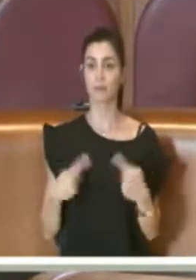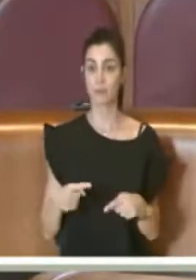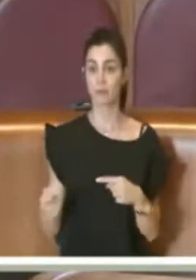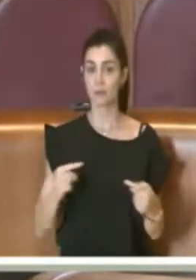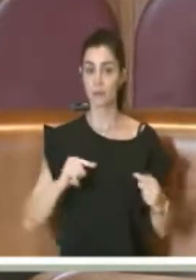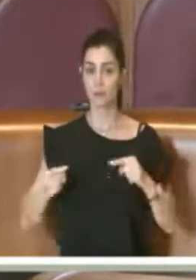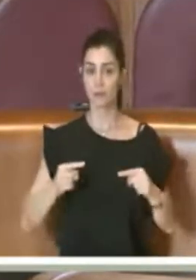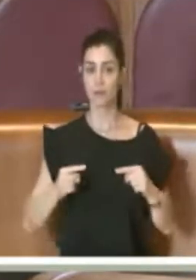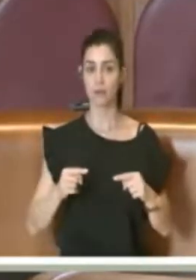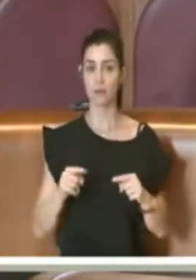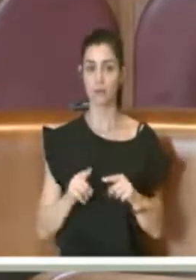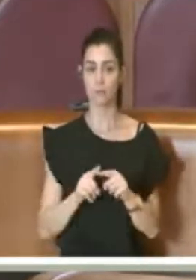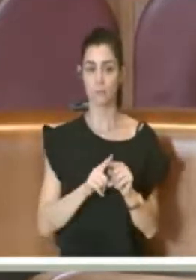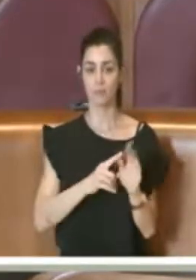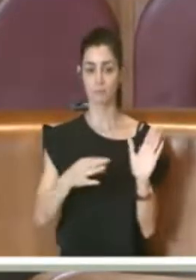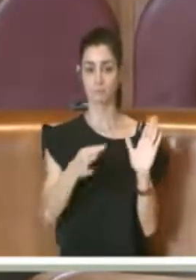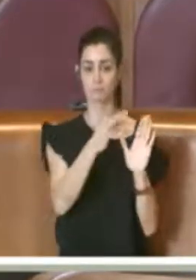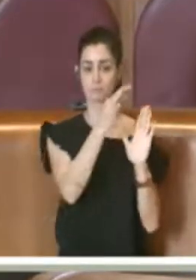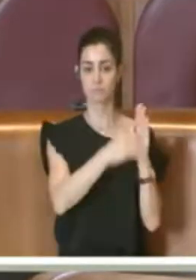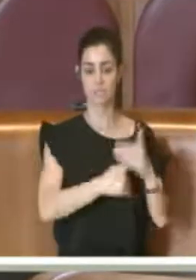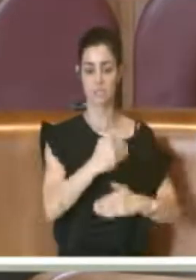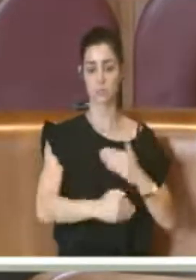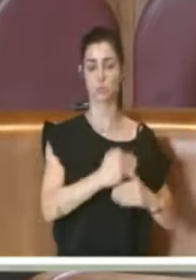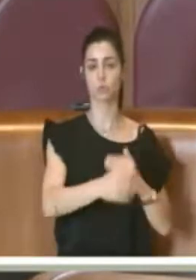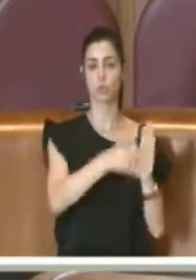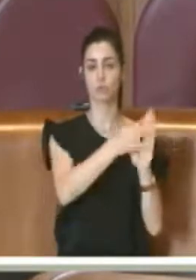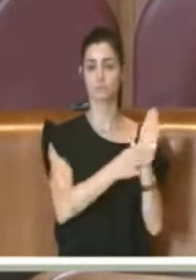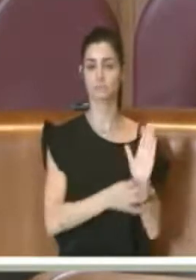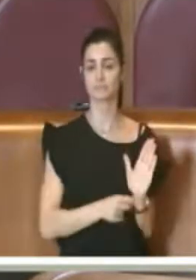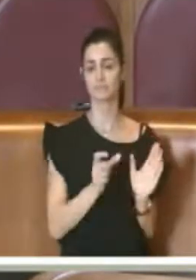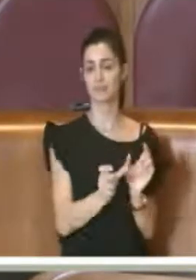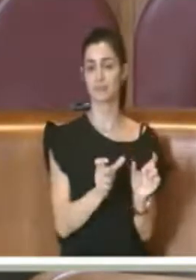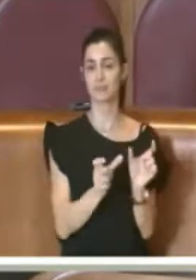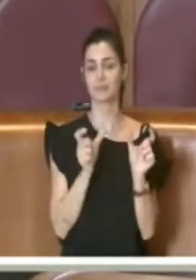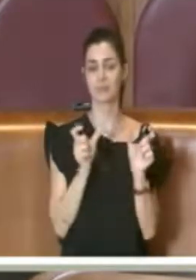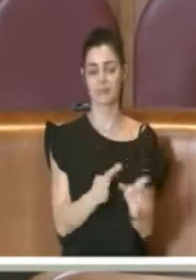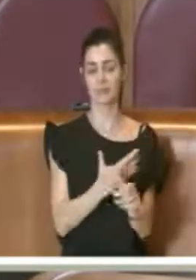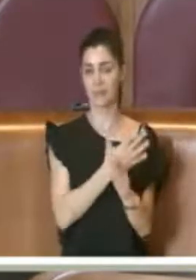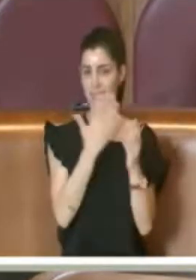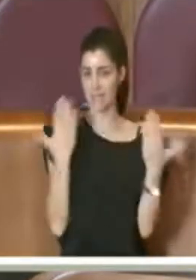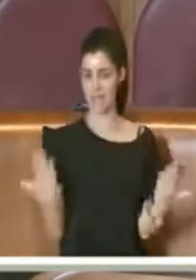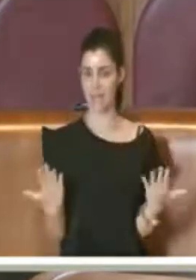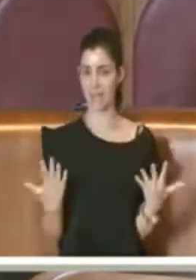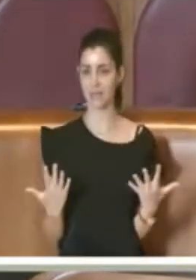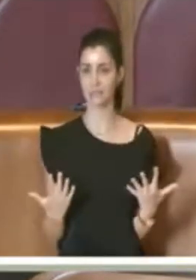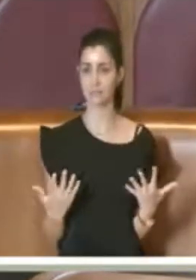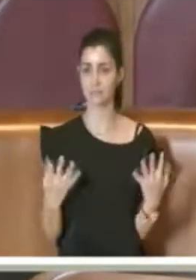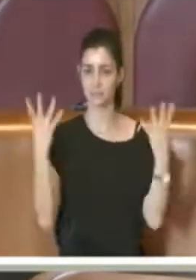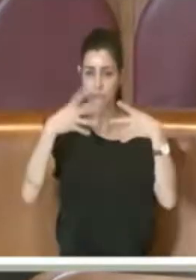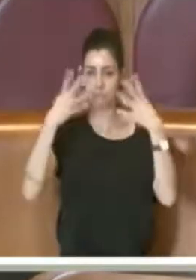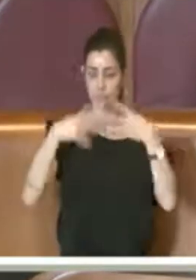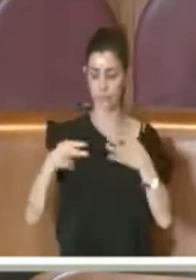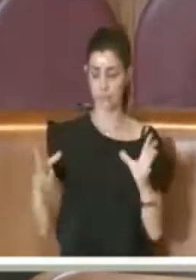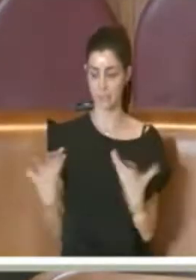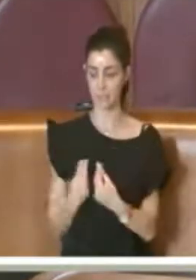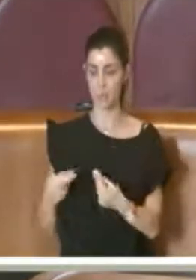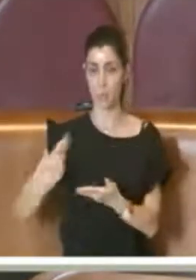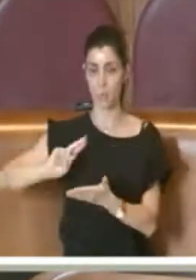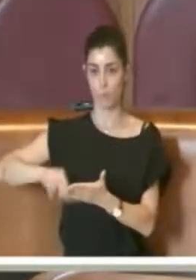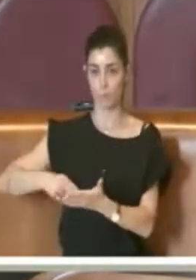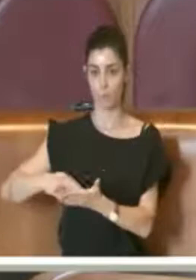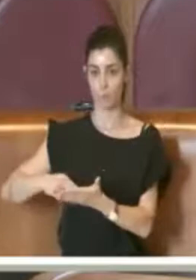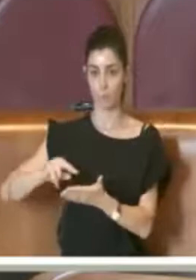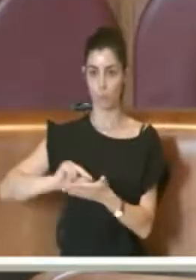'istruttoria proprio in termini propri, si ragionava con gli uffici e con